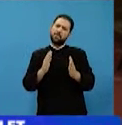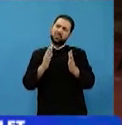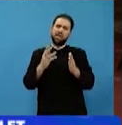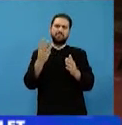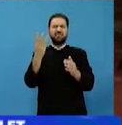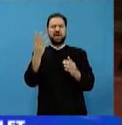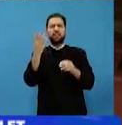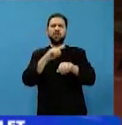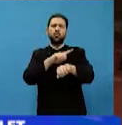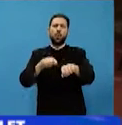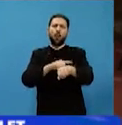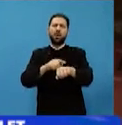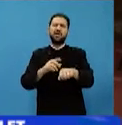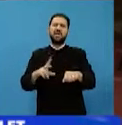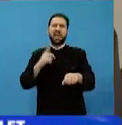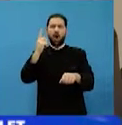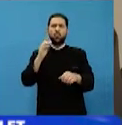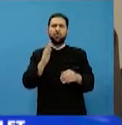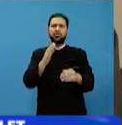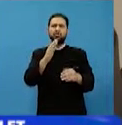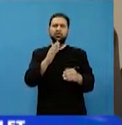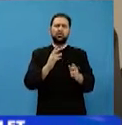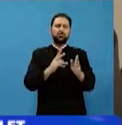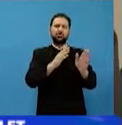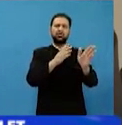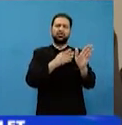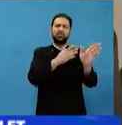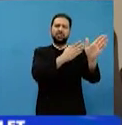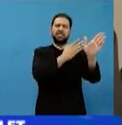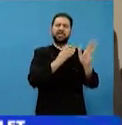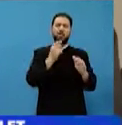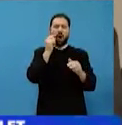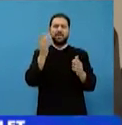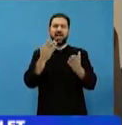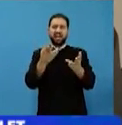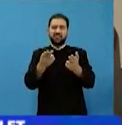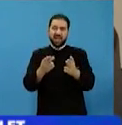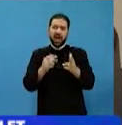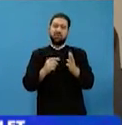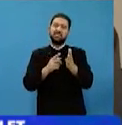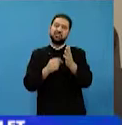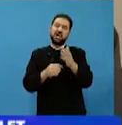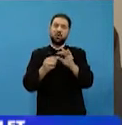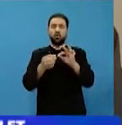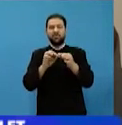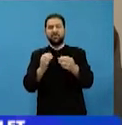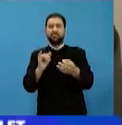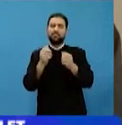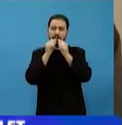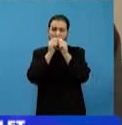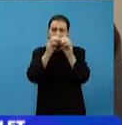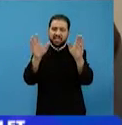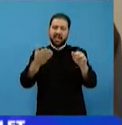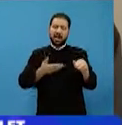așa un șir lung de oameni care mergeau la Părintele Pais să se închine, să primească binecuvântare. Și la un moment dat, el